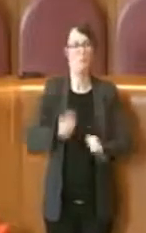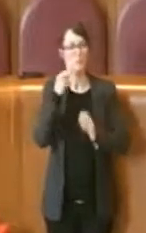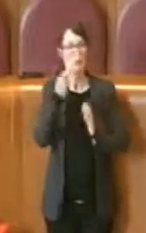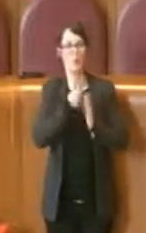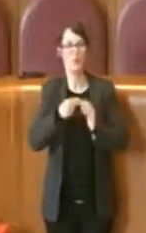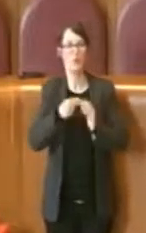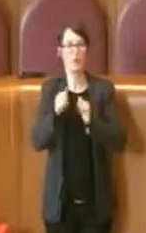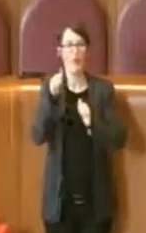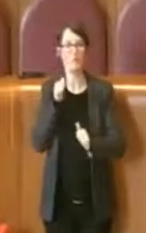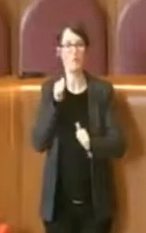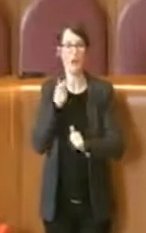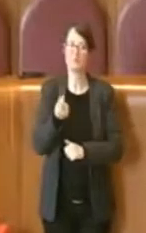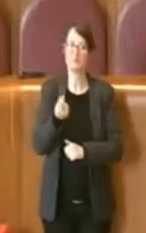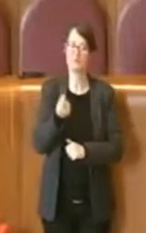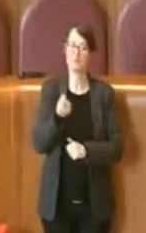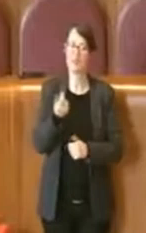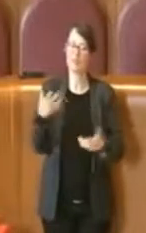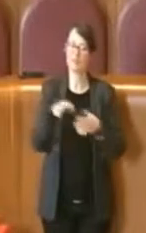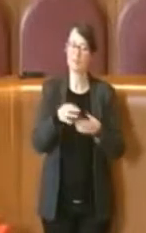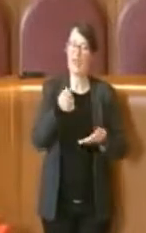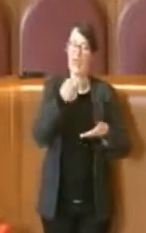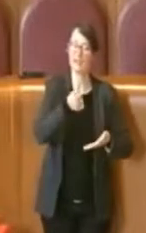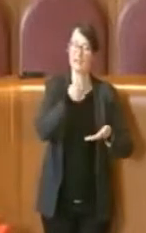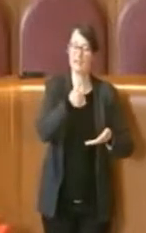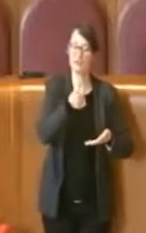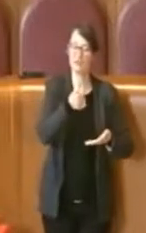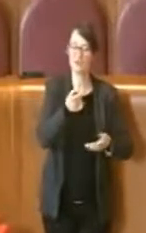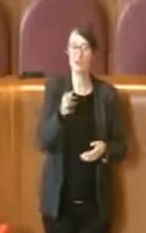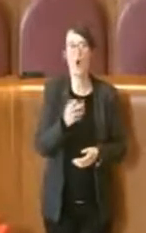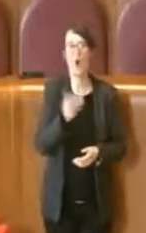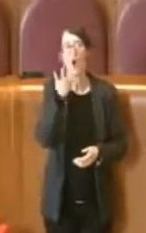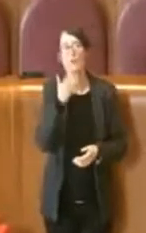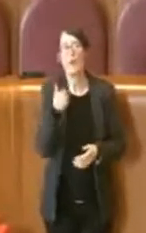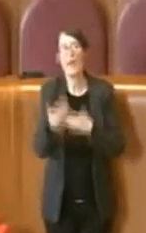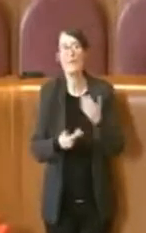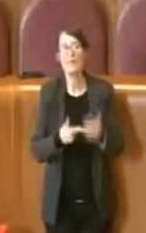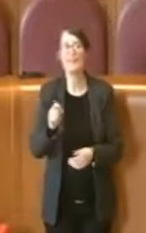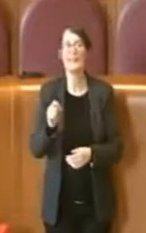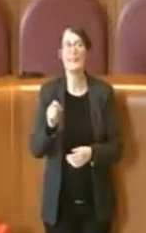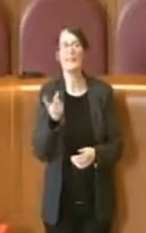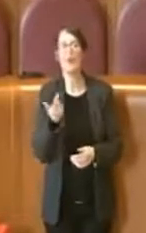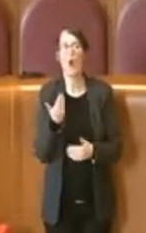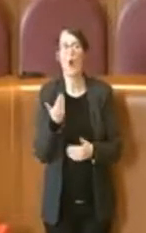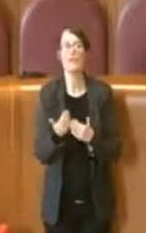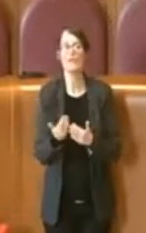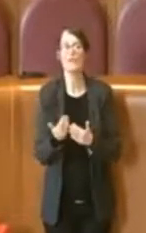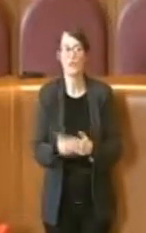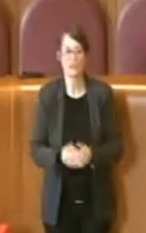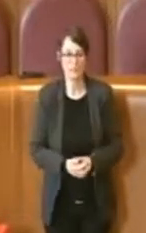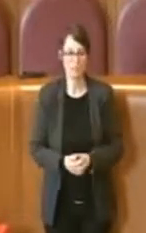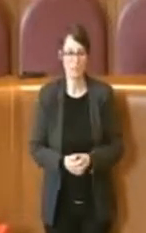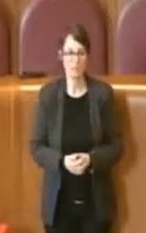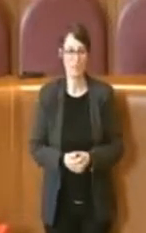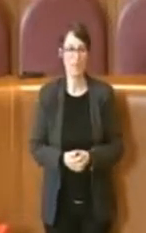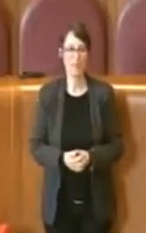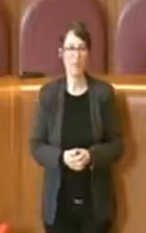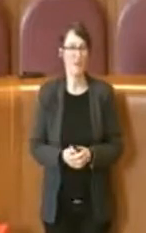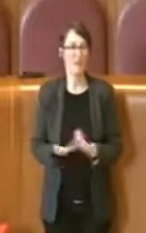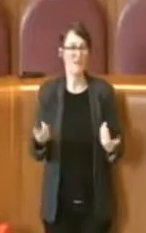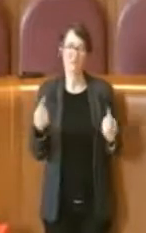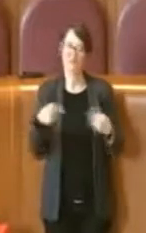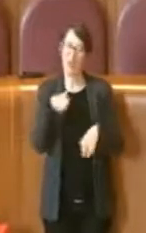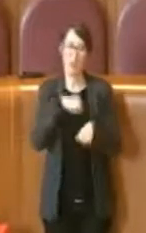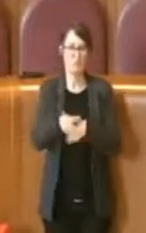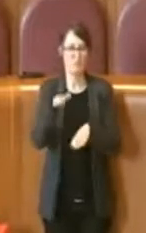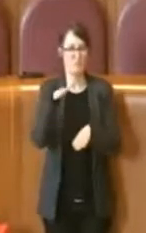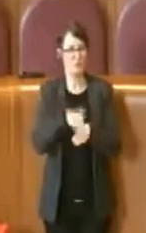stanziate. o si vuole continuare per dodicesimi. Questa è una brutta abitudine che attraverso il Movimento 5 Stelle e con